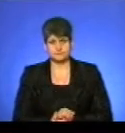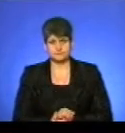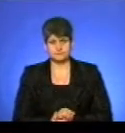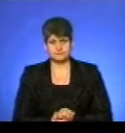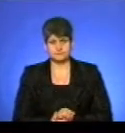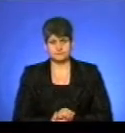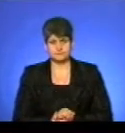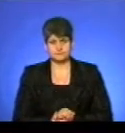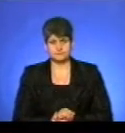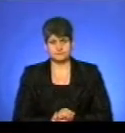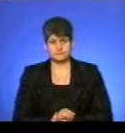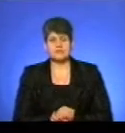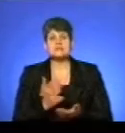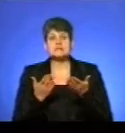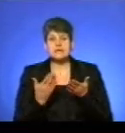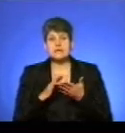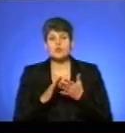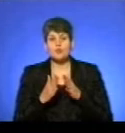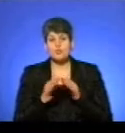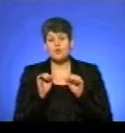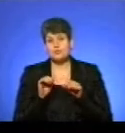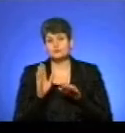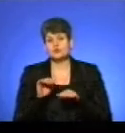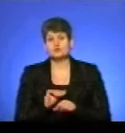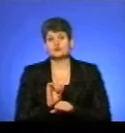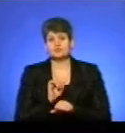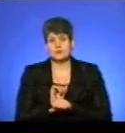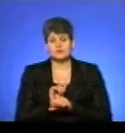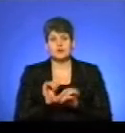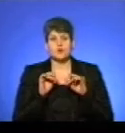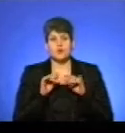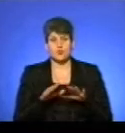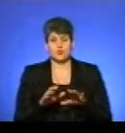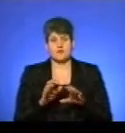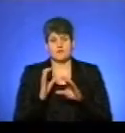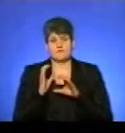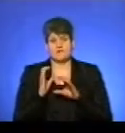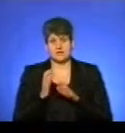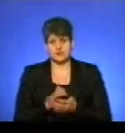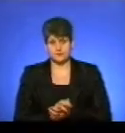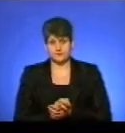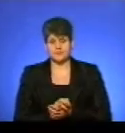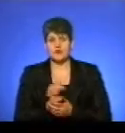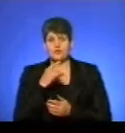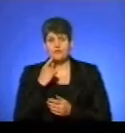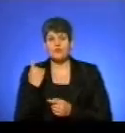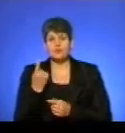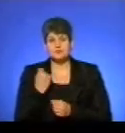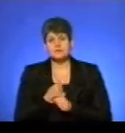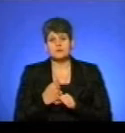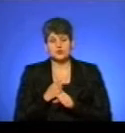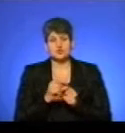От, власне, з яких умов може бути призупинений рух вантажівок? Ну, я ще раз нагрошую, що в області працює